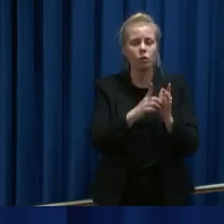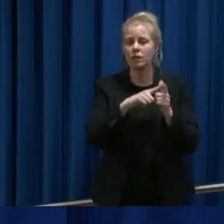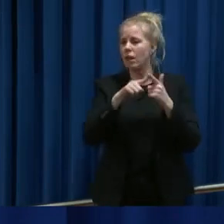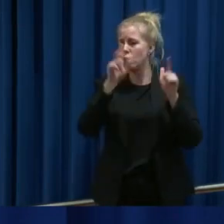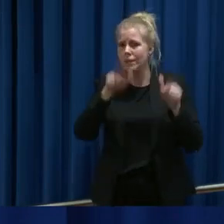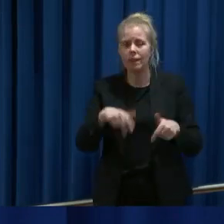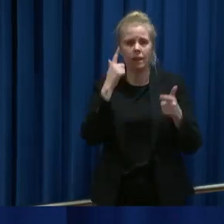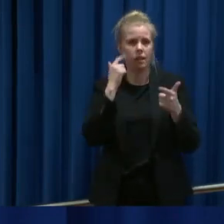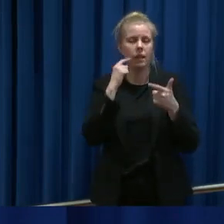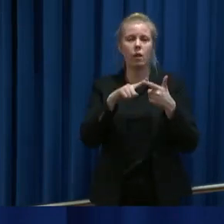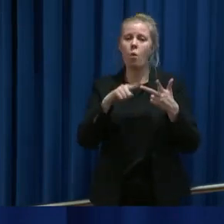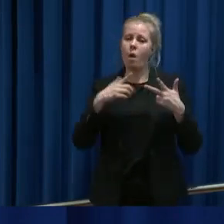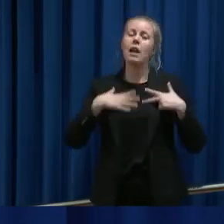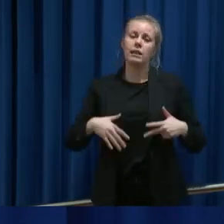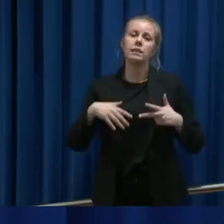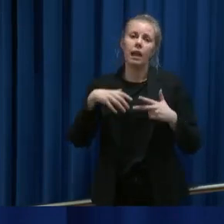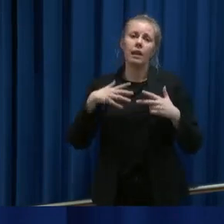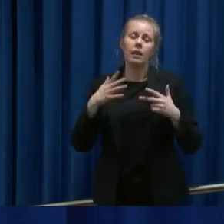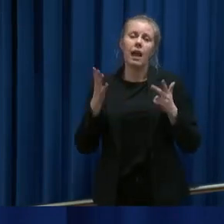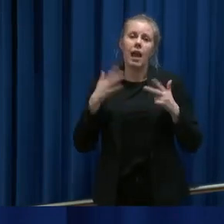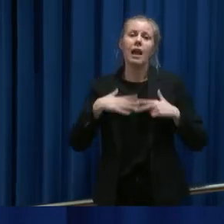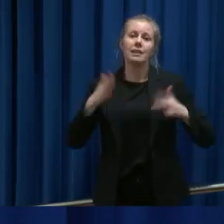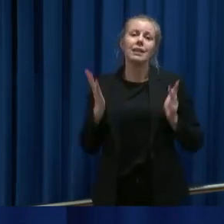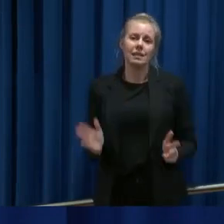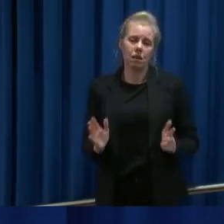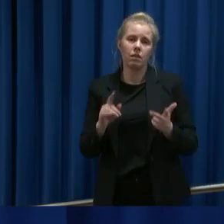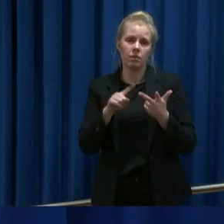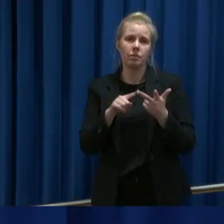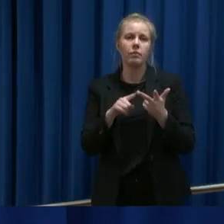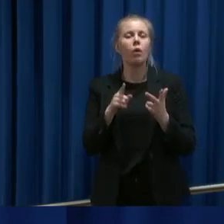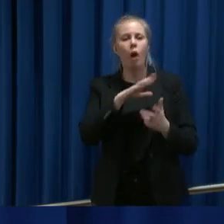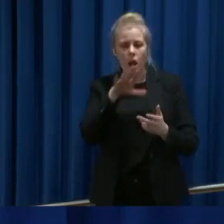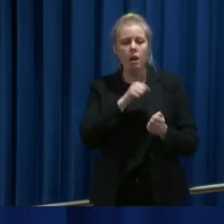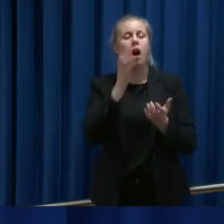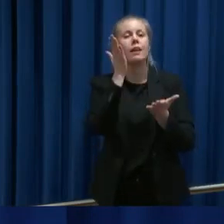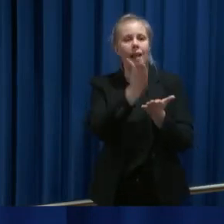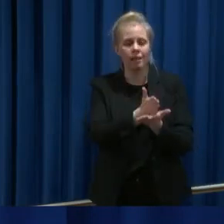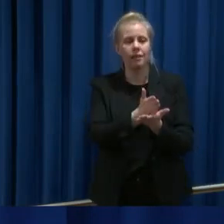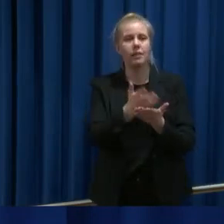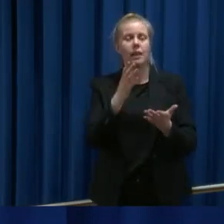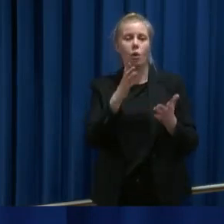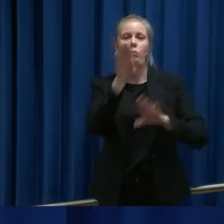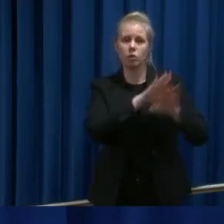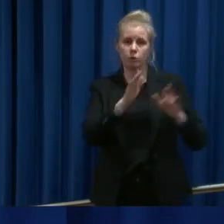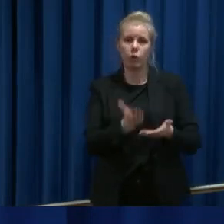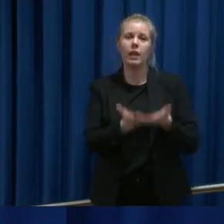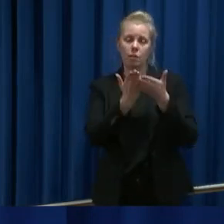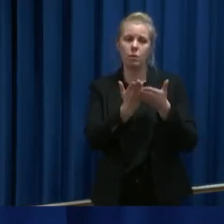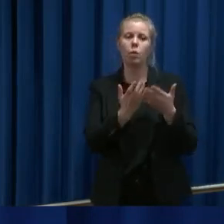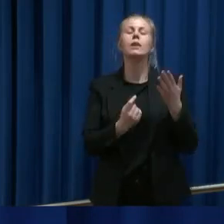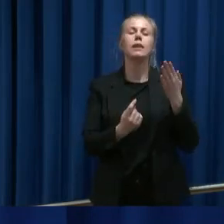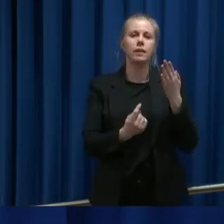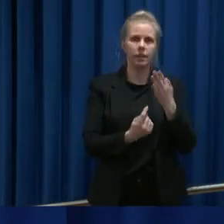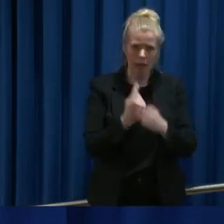og uansett helsetilstand. Og alle pasienter har rett til omsorgsfull hjelp. Det gjelder.